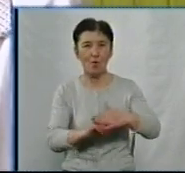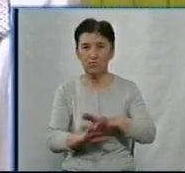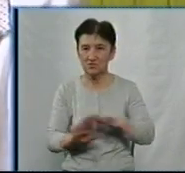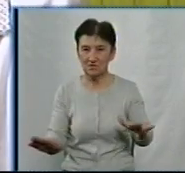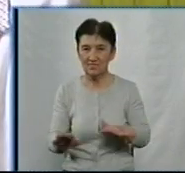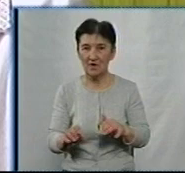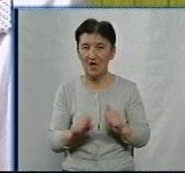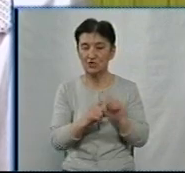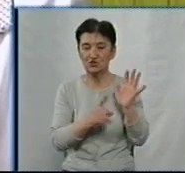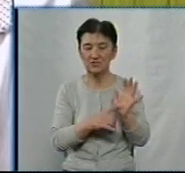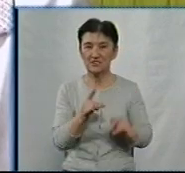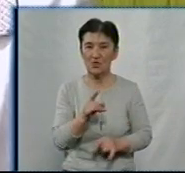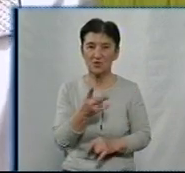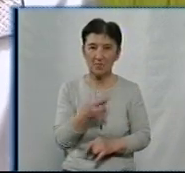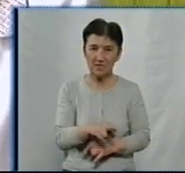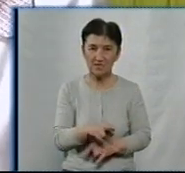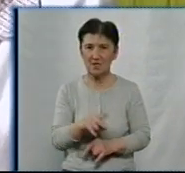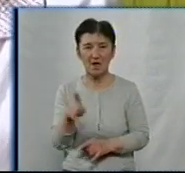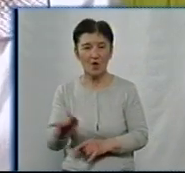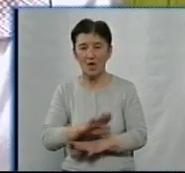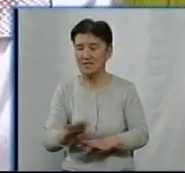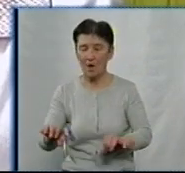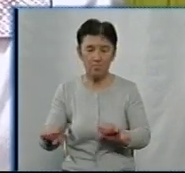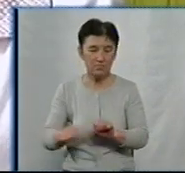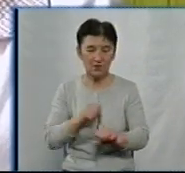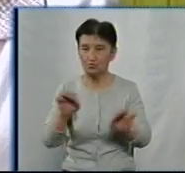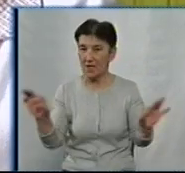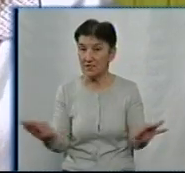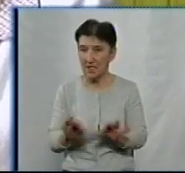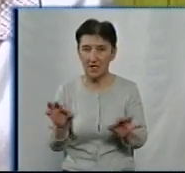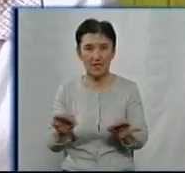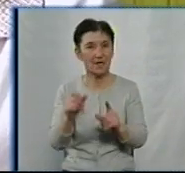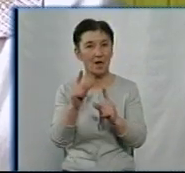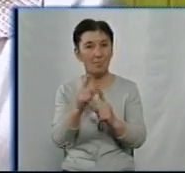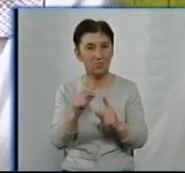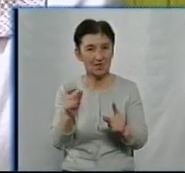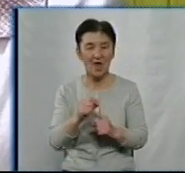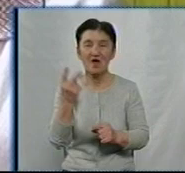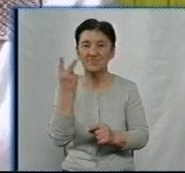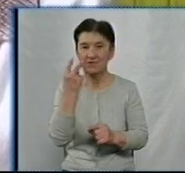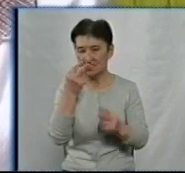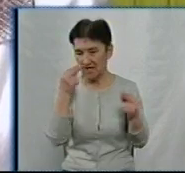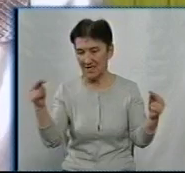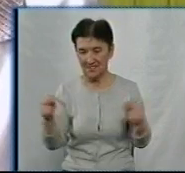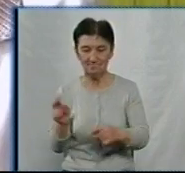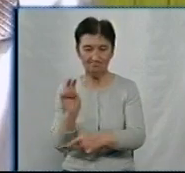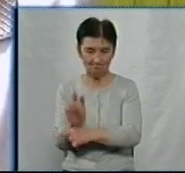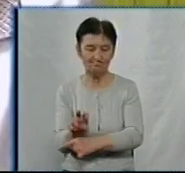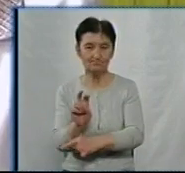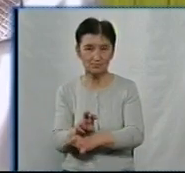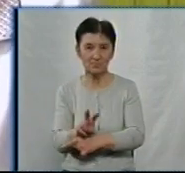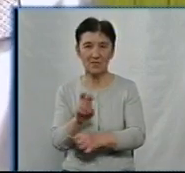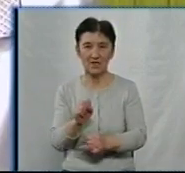2019 року він не порушував ніяких правил, він завжди являвся досвідчого. Так чим же ворудовує